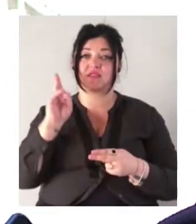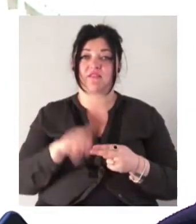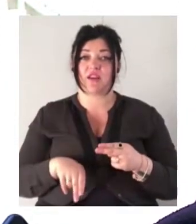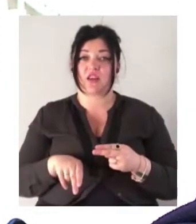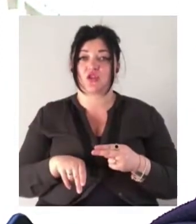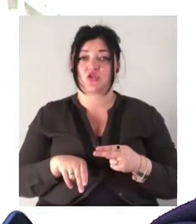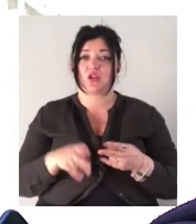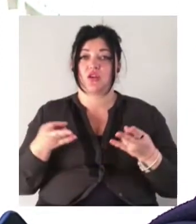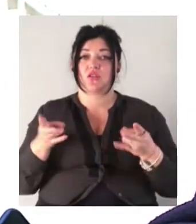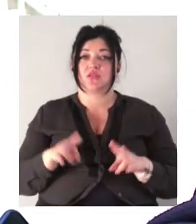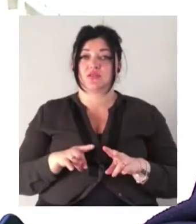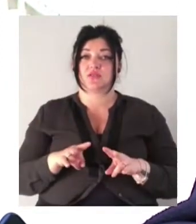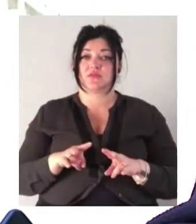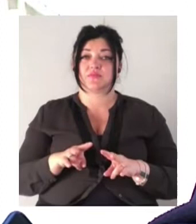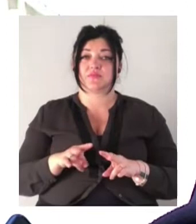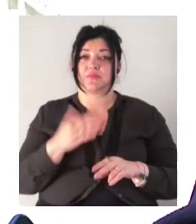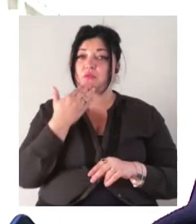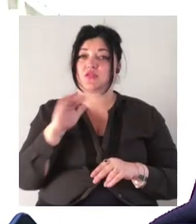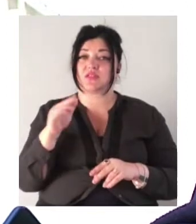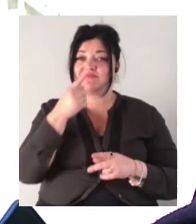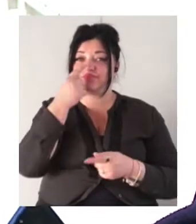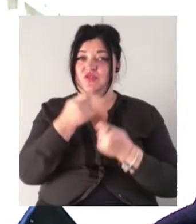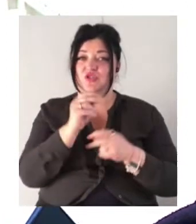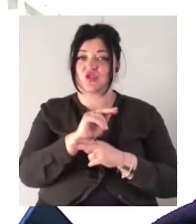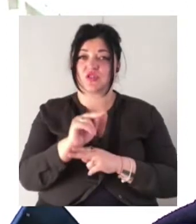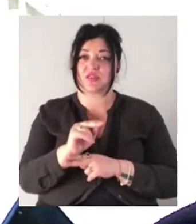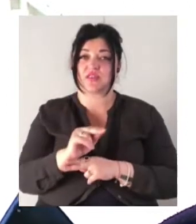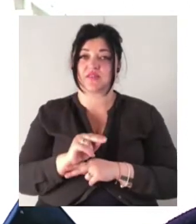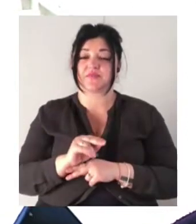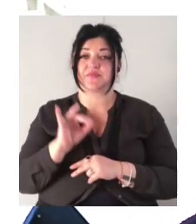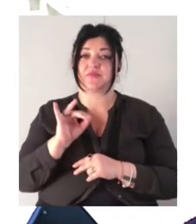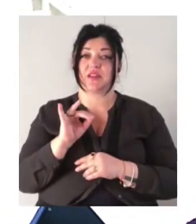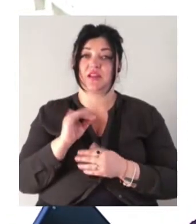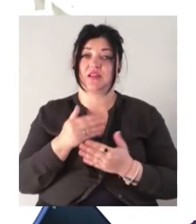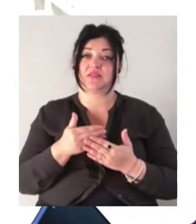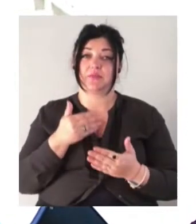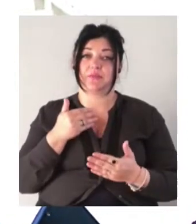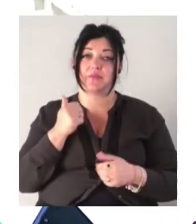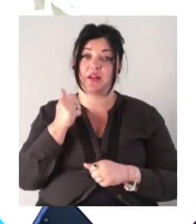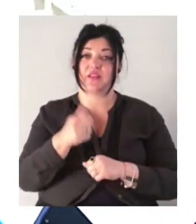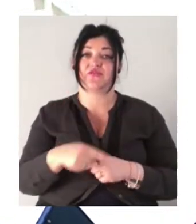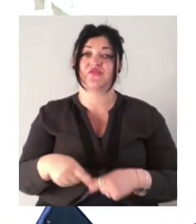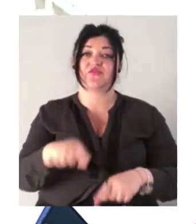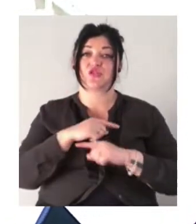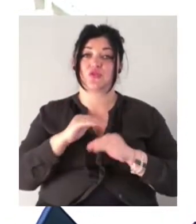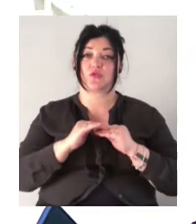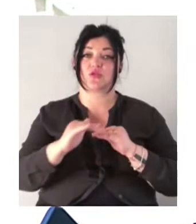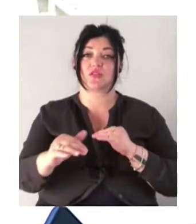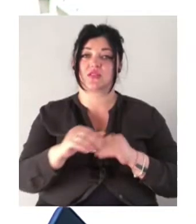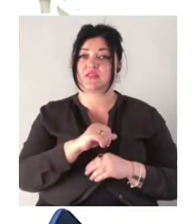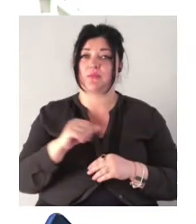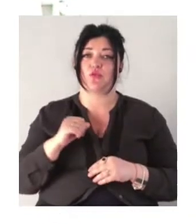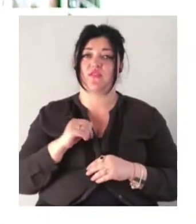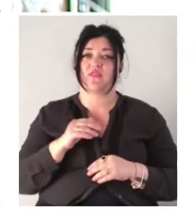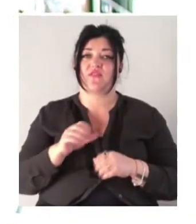Осталися послідні штрихи і насамперед фінішне покриття самої велопішохідної естакади.